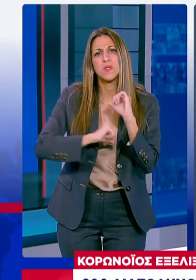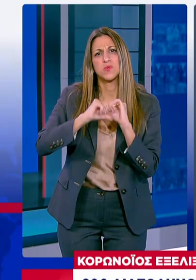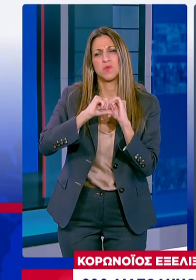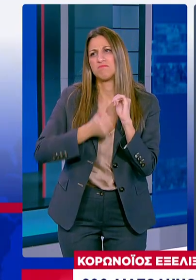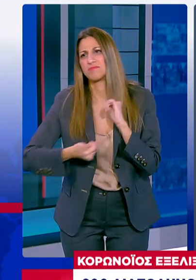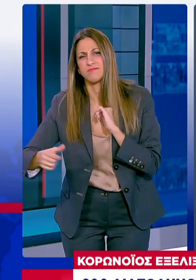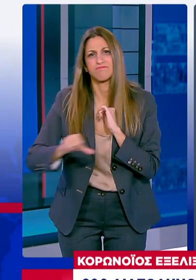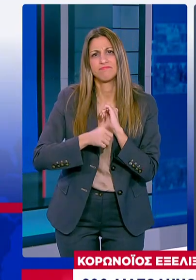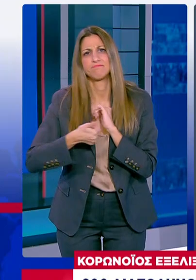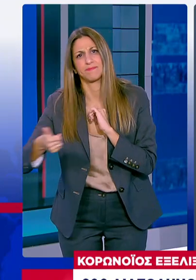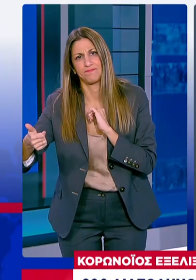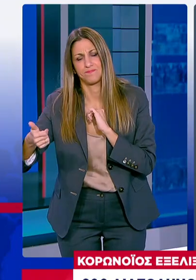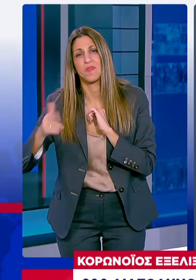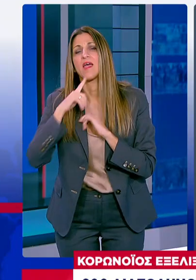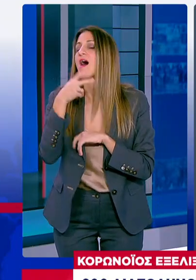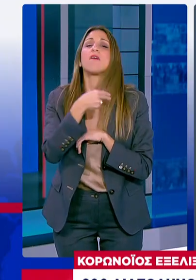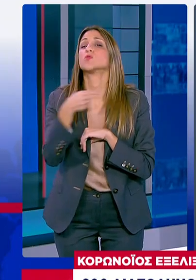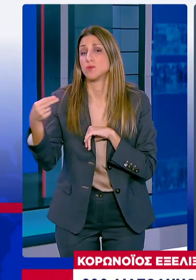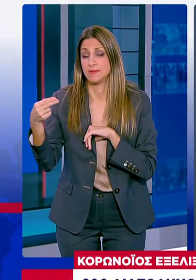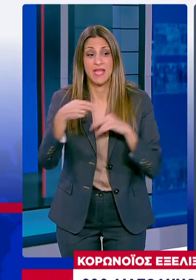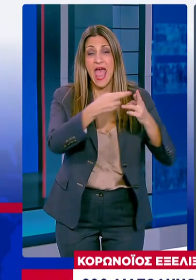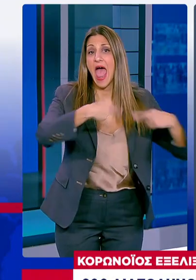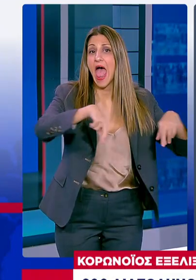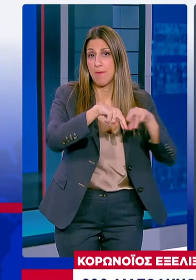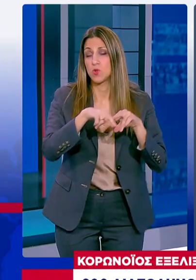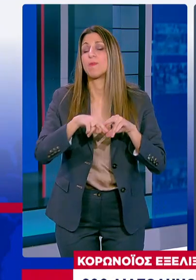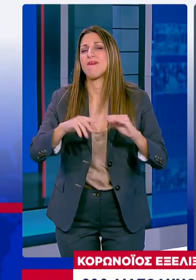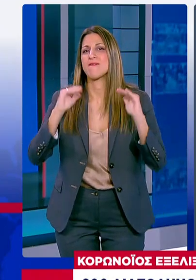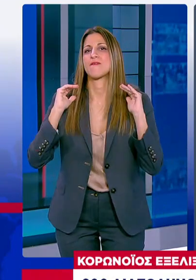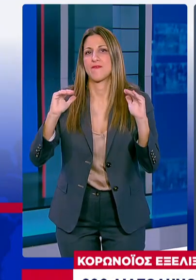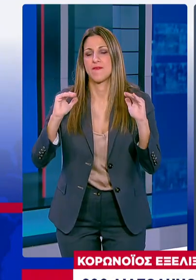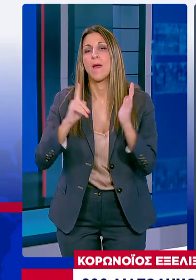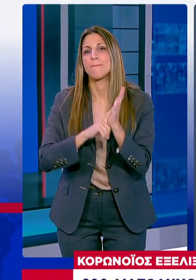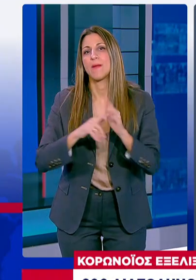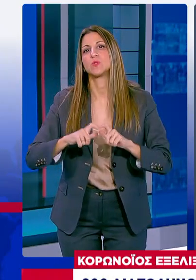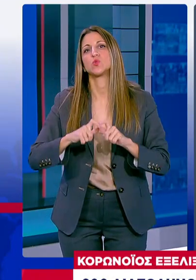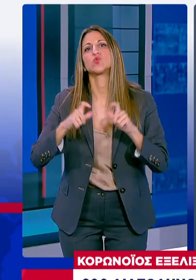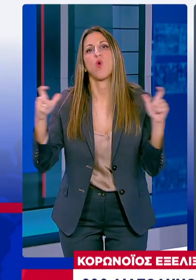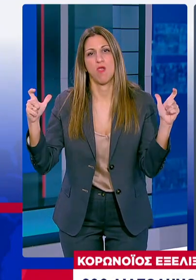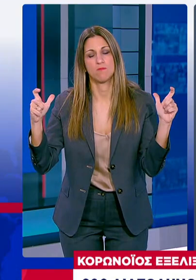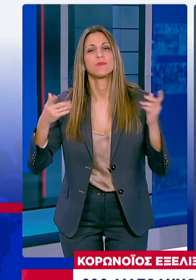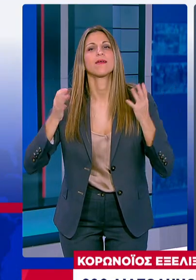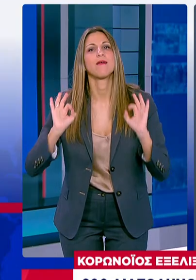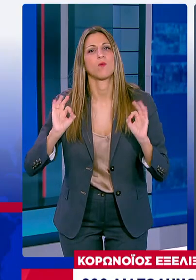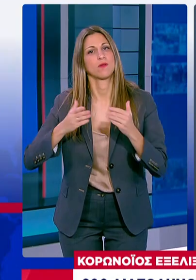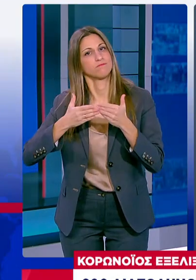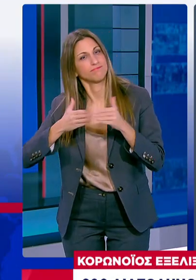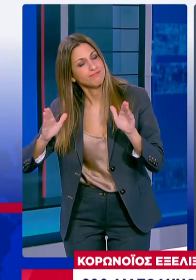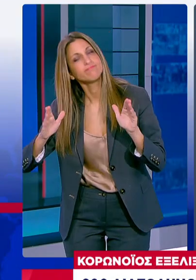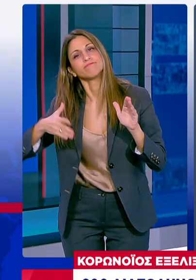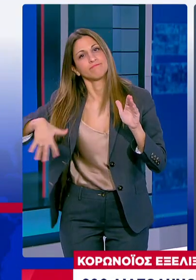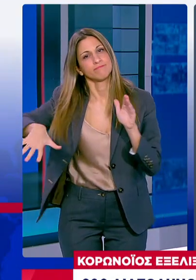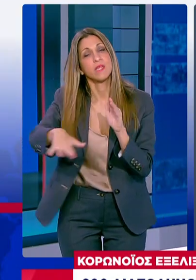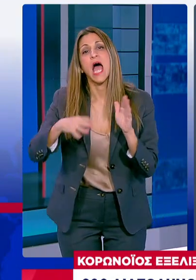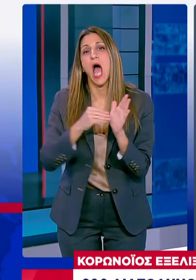περίπτωση δεν αναιρεί τη σταθεή θέση της Επιτροπής μας Ότι η εκπαίδευση αποτελεί την απόλυτη προτεραιότητα για μας Και